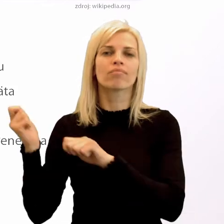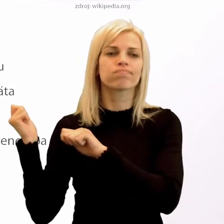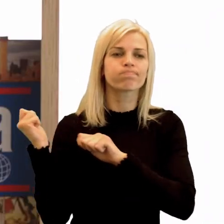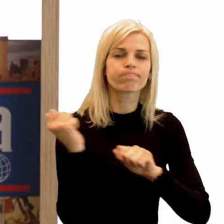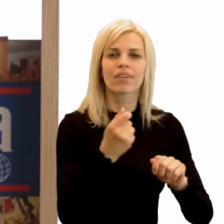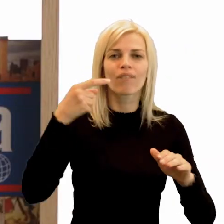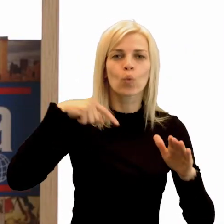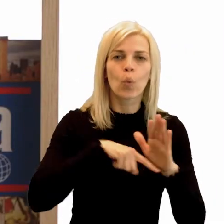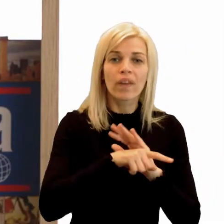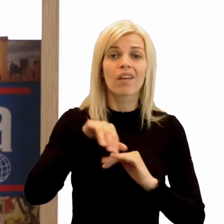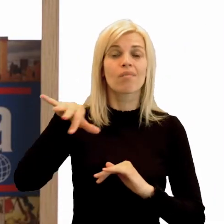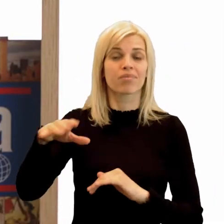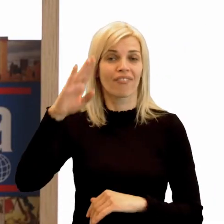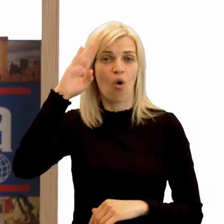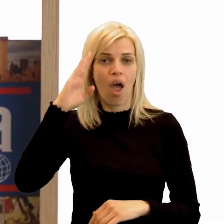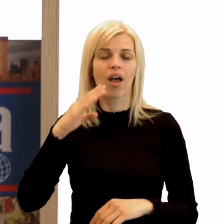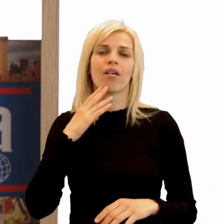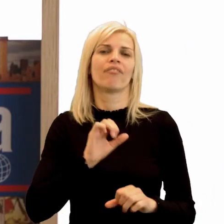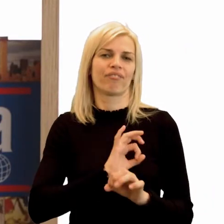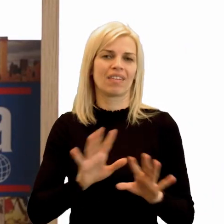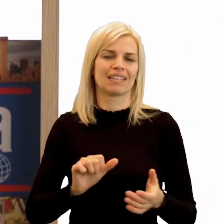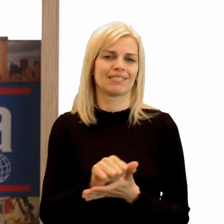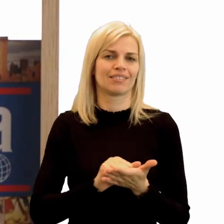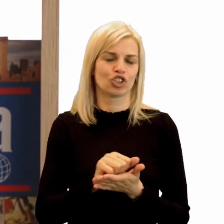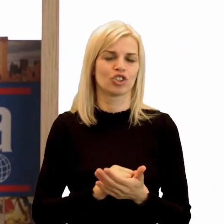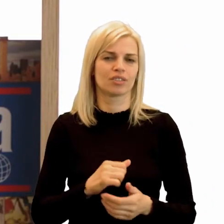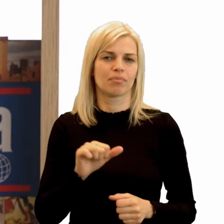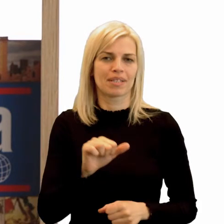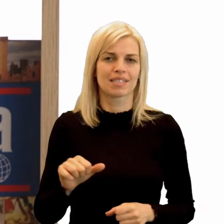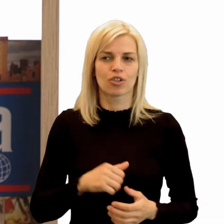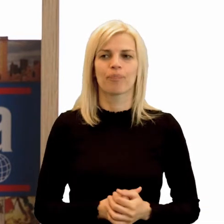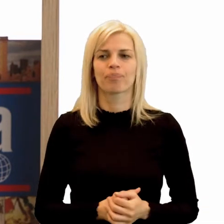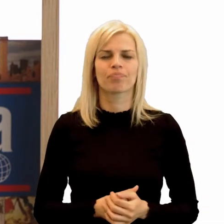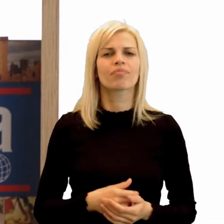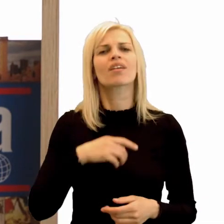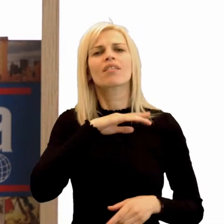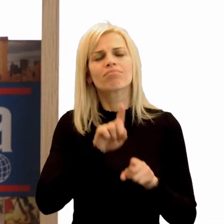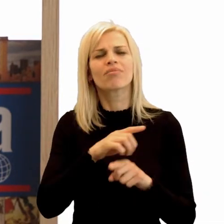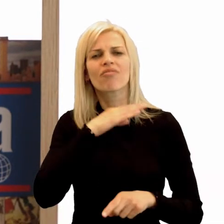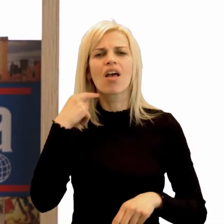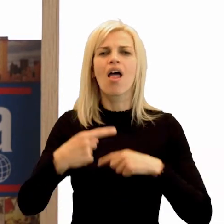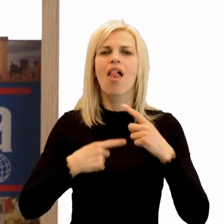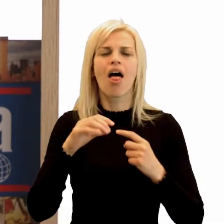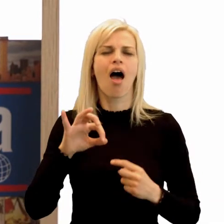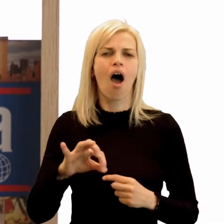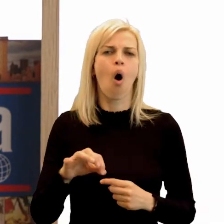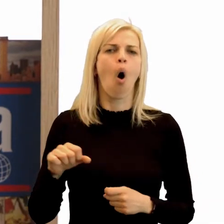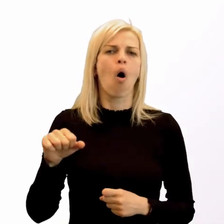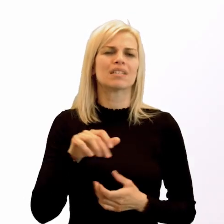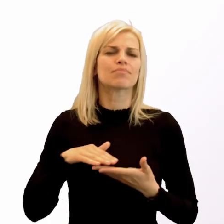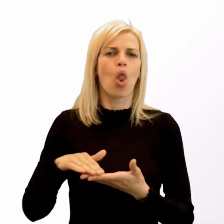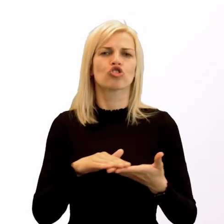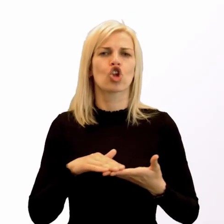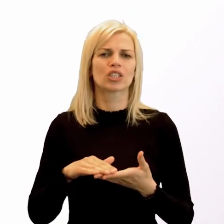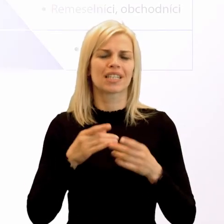poraziť. Veľa hovoríme o homerskej spoločnosti. Pozrime sa, či sa podobá riečným civilizáciám, o ktorých sme sa už učili.